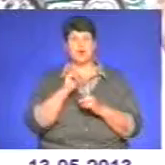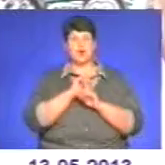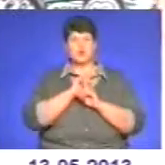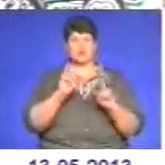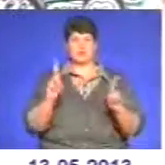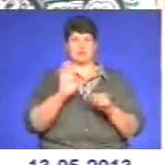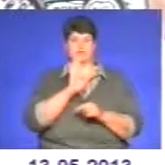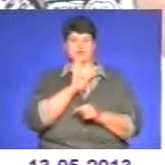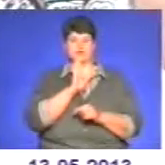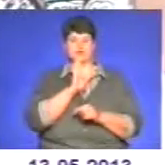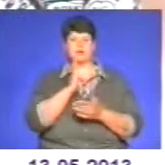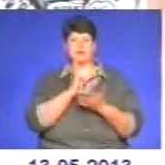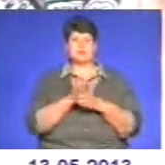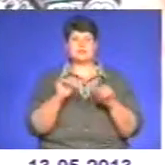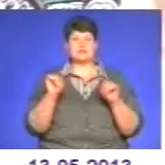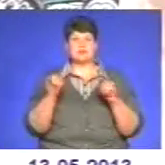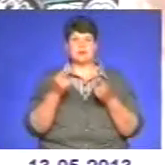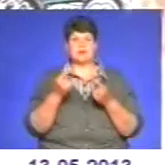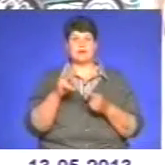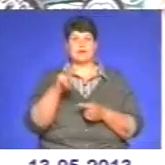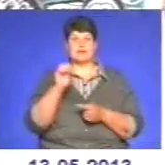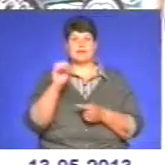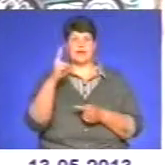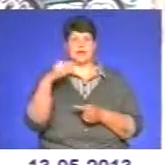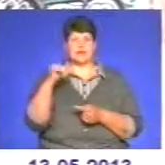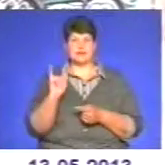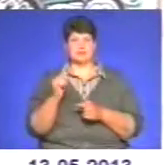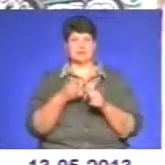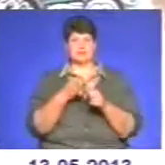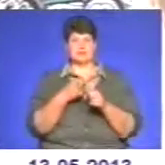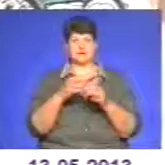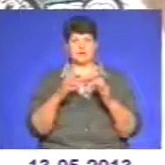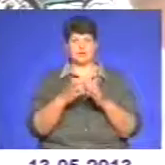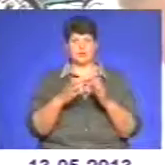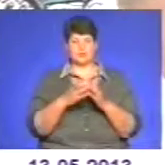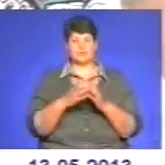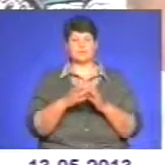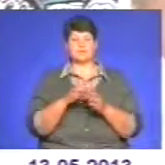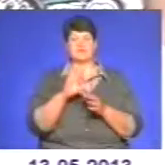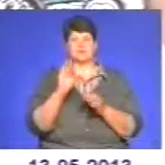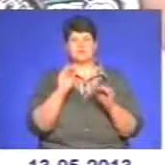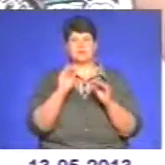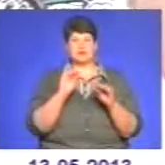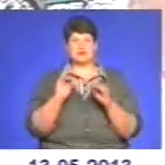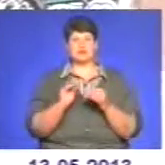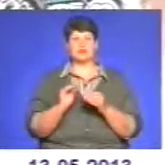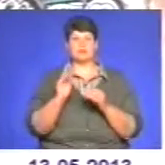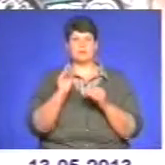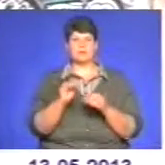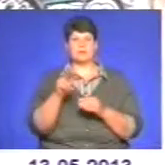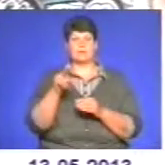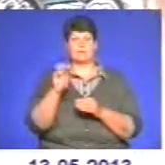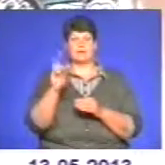жінок. Є в нас створення групи леді, називається. У нас всі автомобілі обладнані додатковими педалями